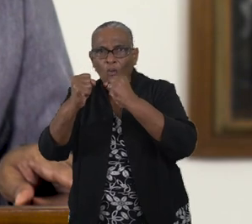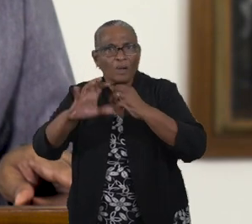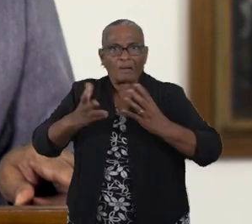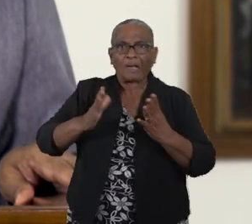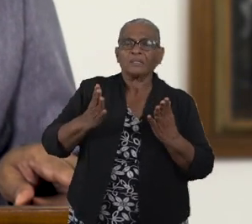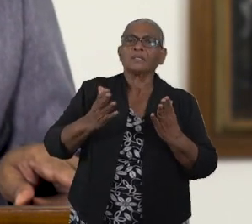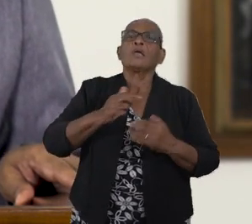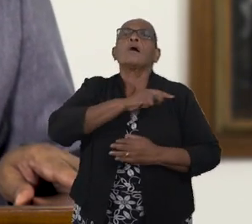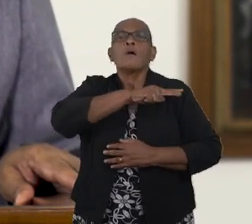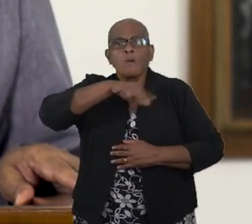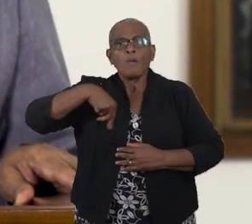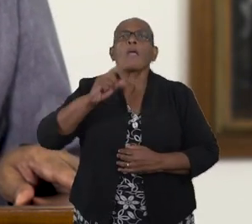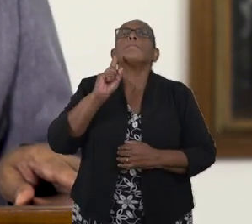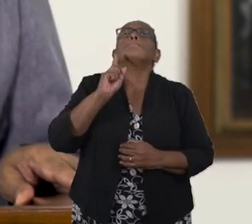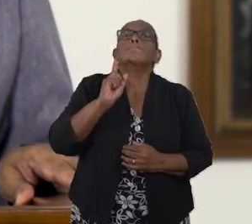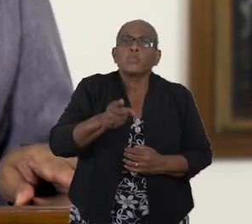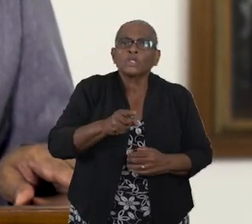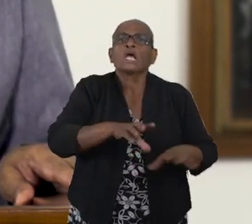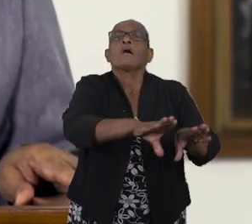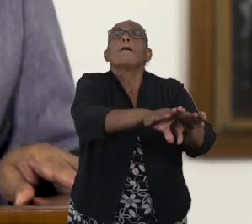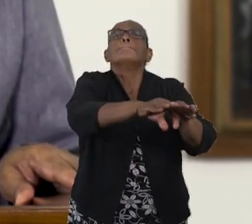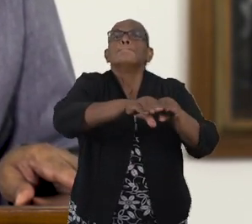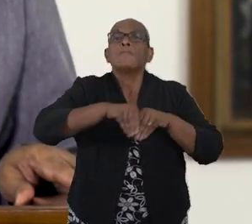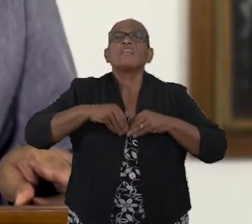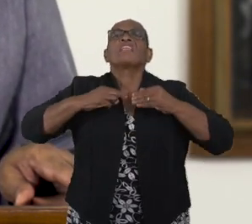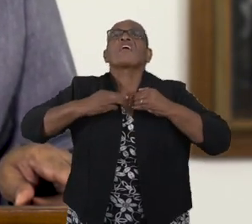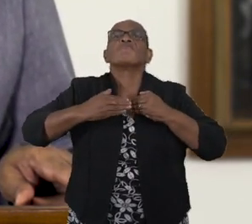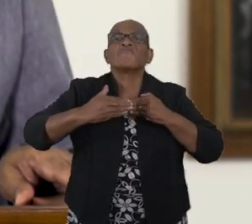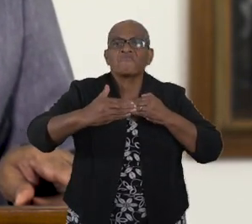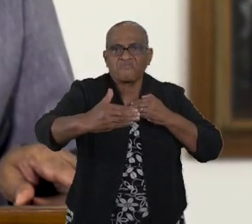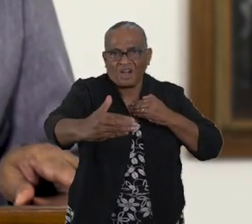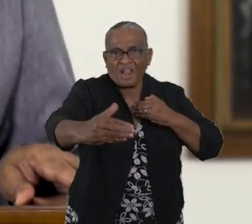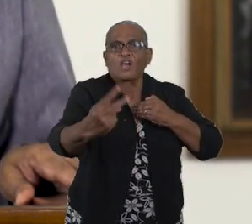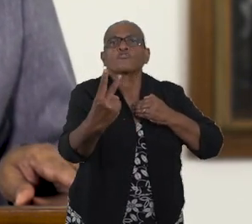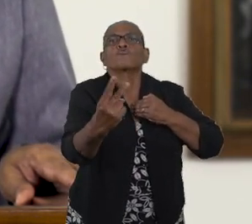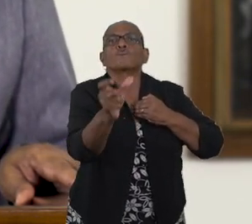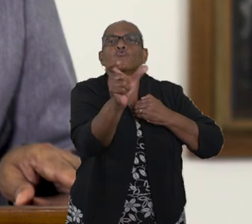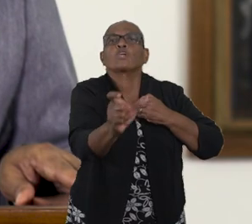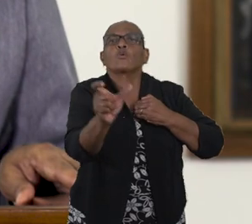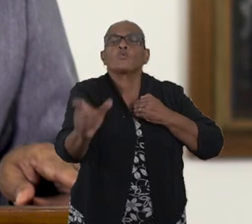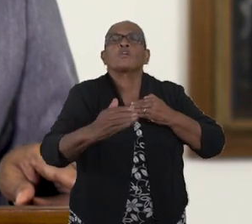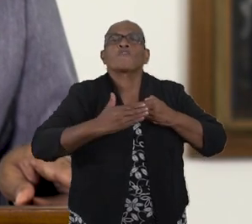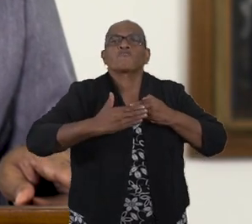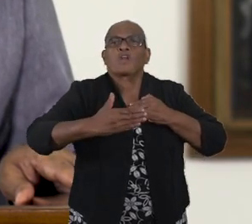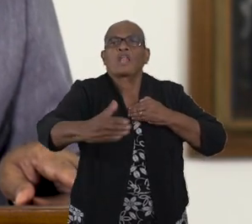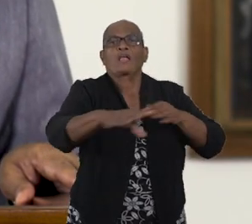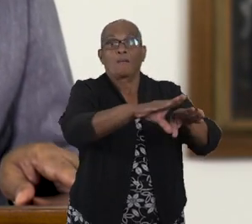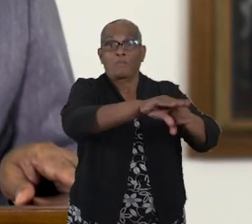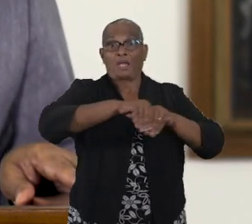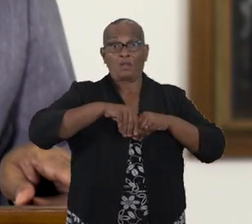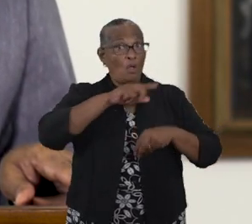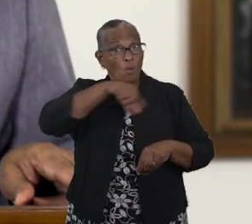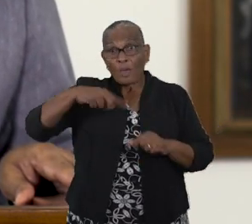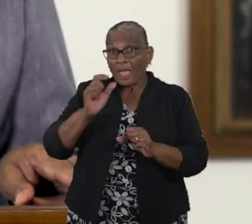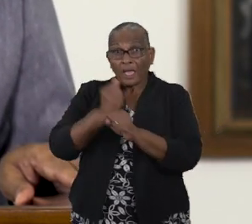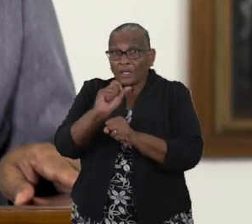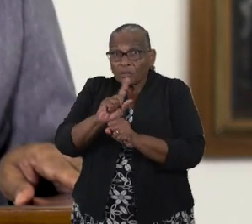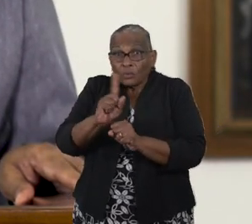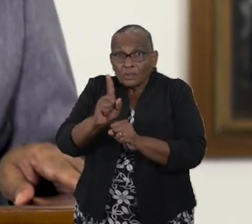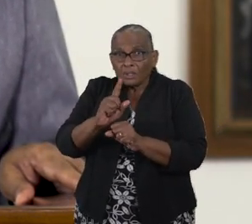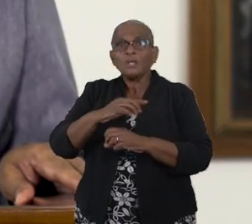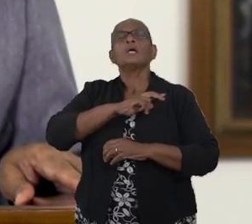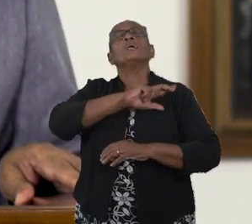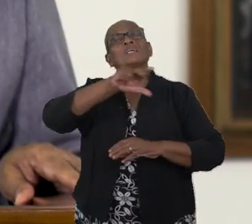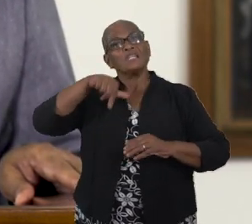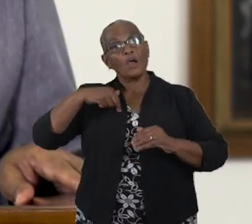daarom genoodzaakt om de maatregelen te verlengen met nog twee weken. Doen we het niet, dan